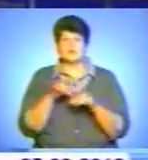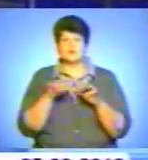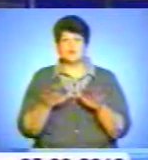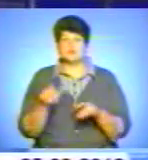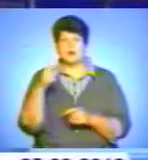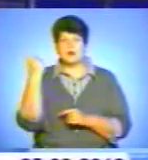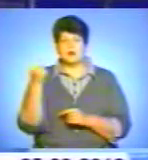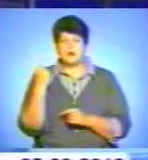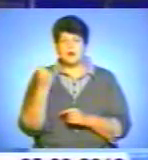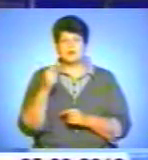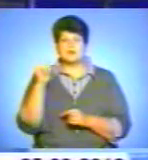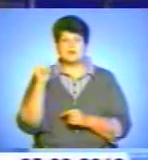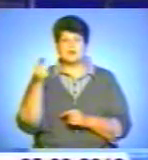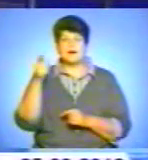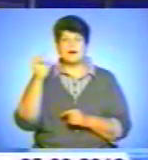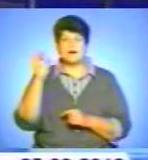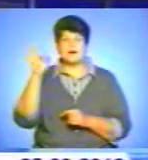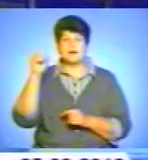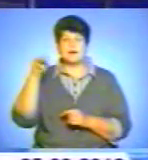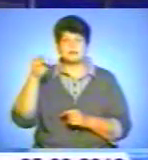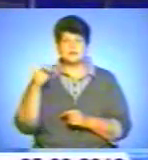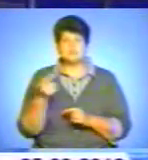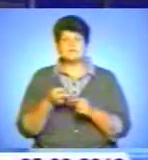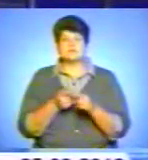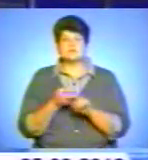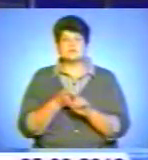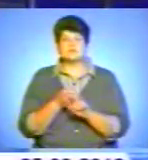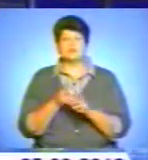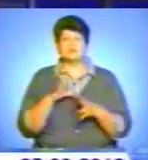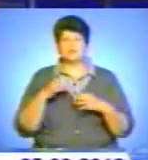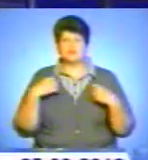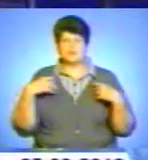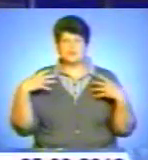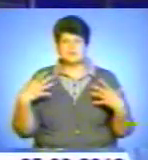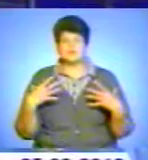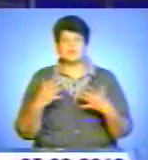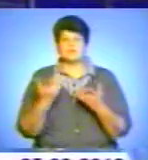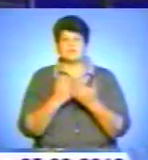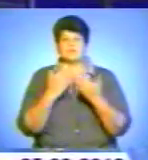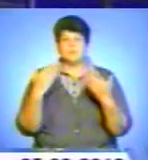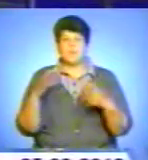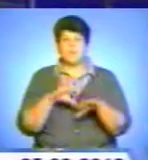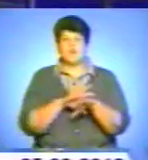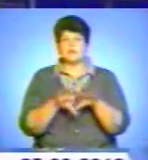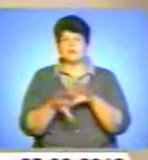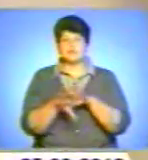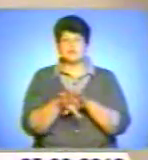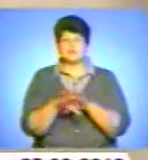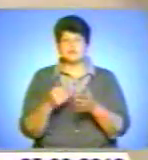Ігоря Герети. Цієї нагоди відбулися у ручистості біля Тернопільського історико-меморіального музею політичних в'язнів.